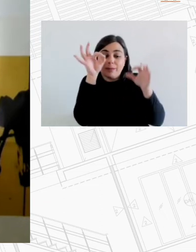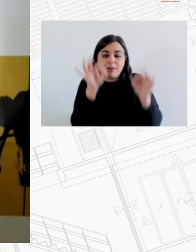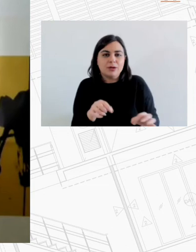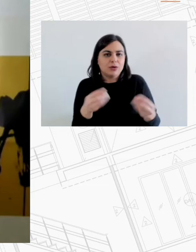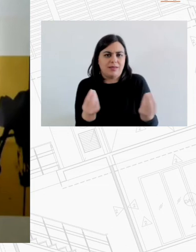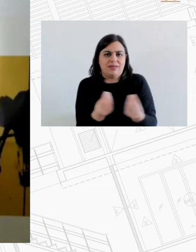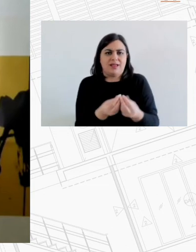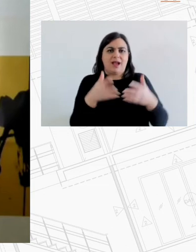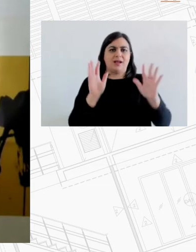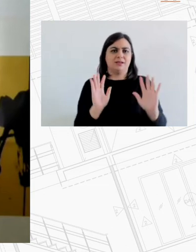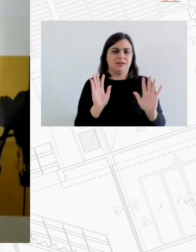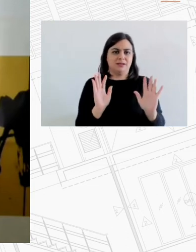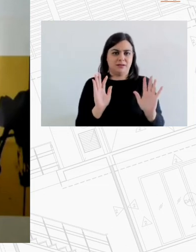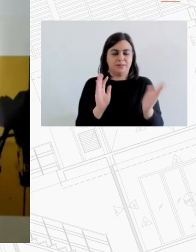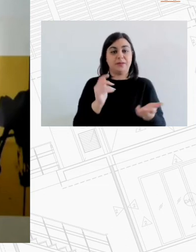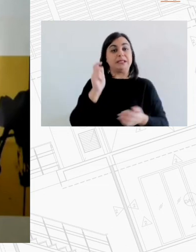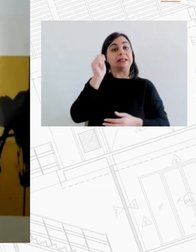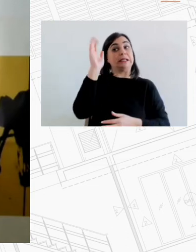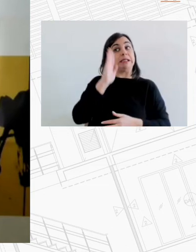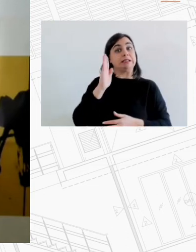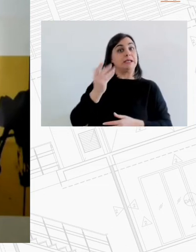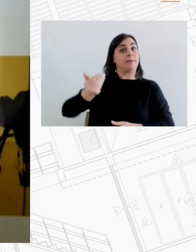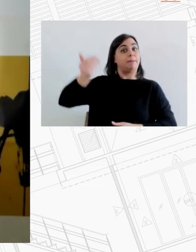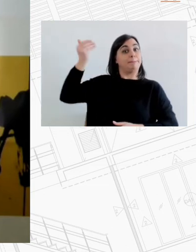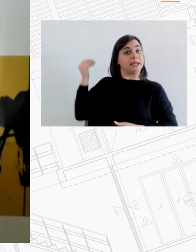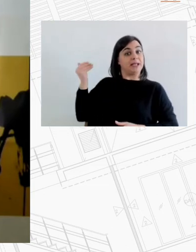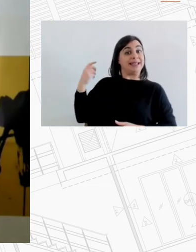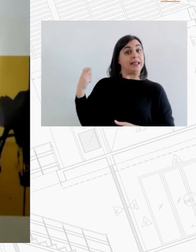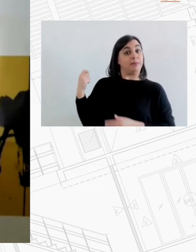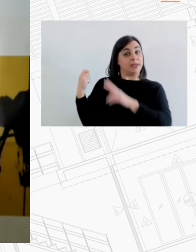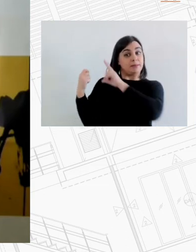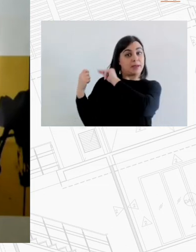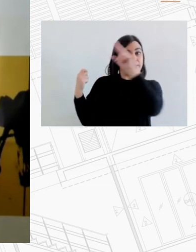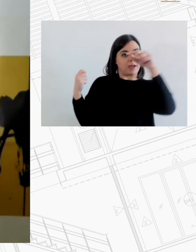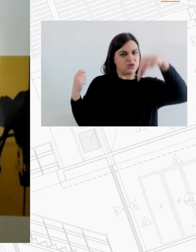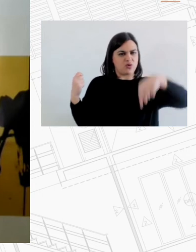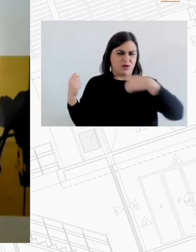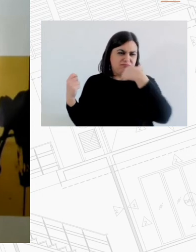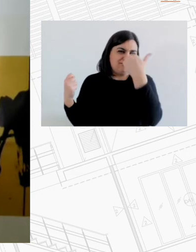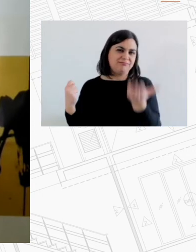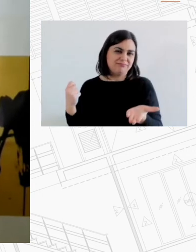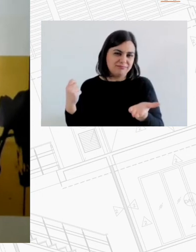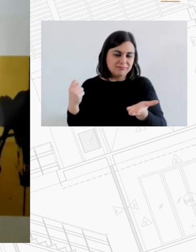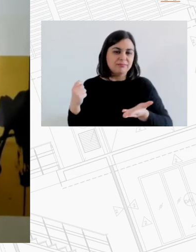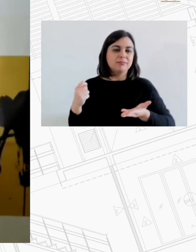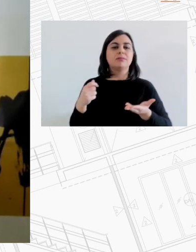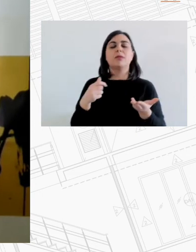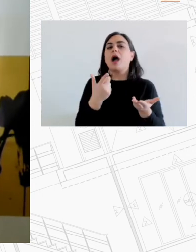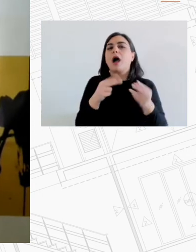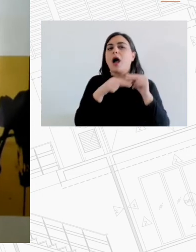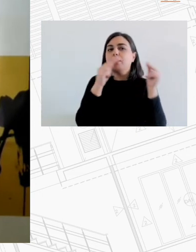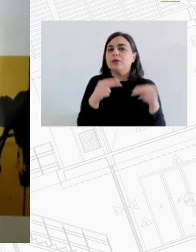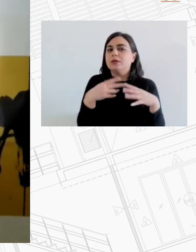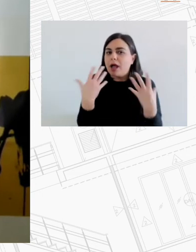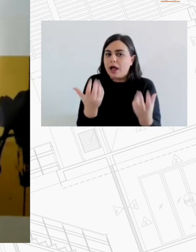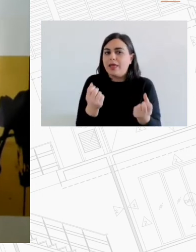αυτή η χώρα δεν υπάρχει πια πάρα πολλοί άνθρωποι και άνθρωποι που δεν βιώνουν ακραία ο αποκλείσμα από τη στέγαση δεν είναι μια